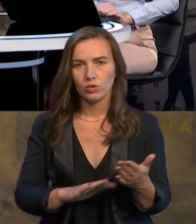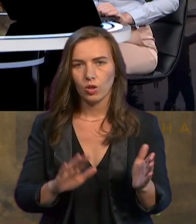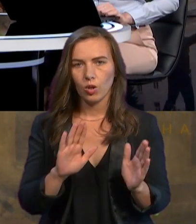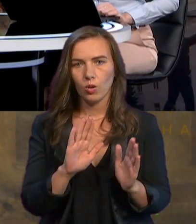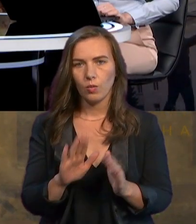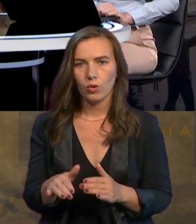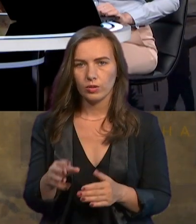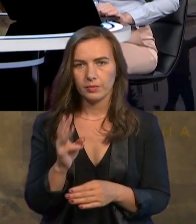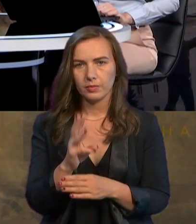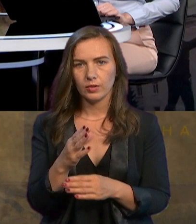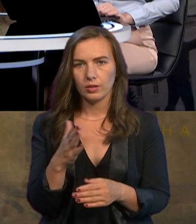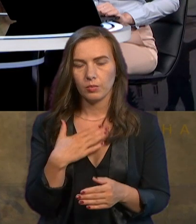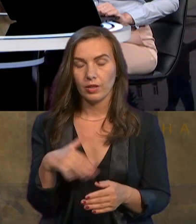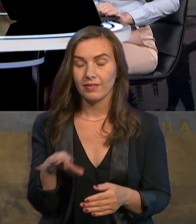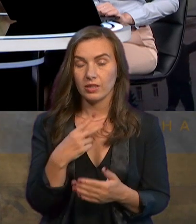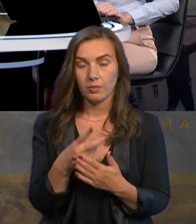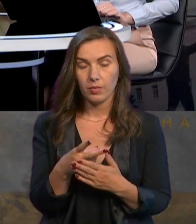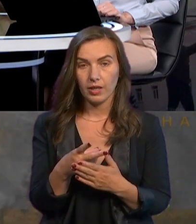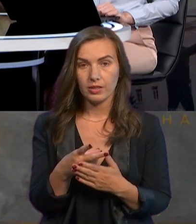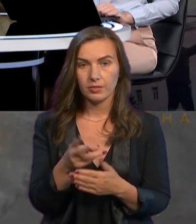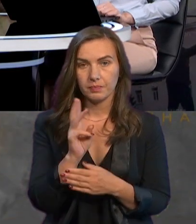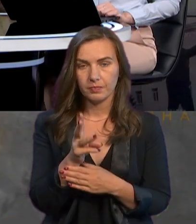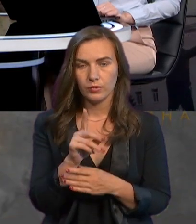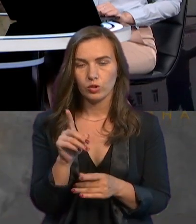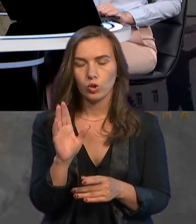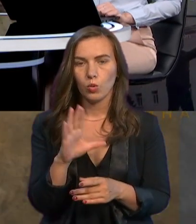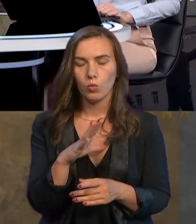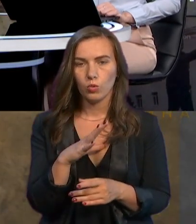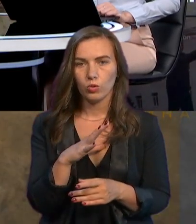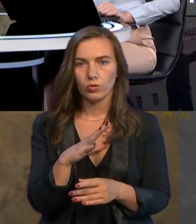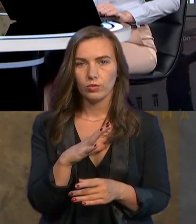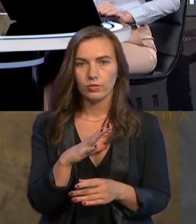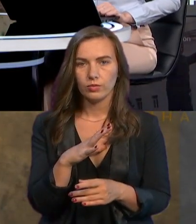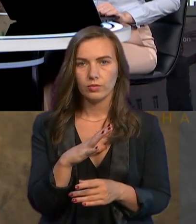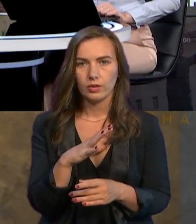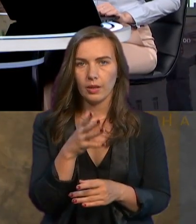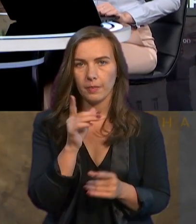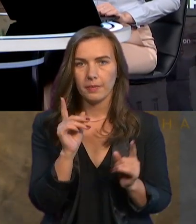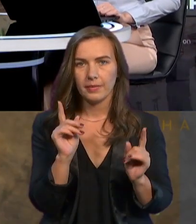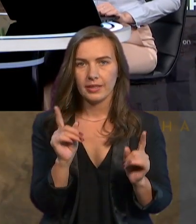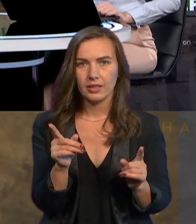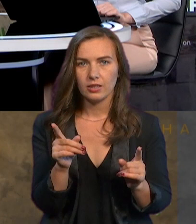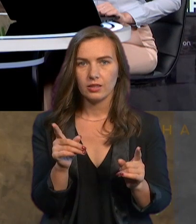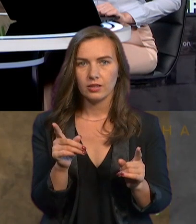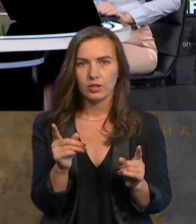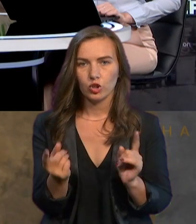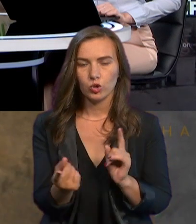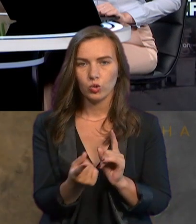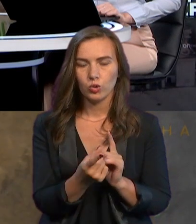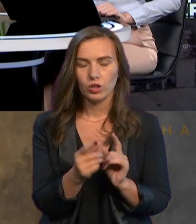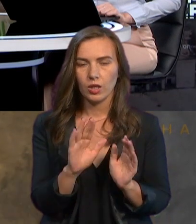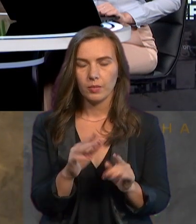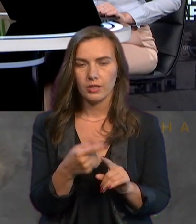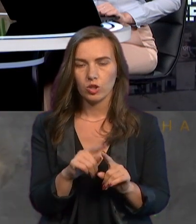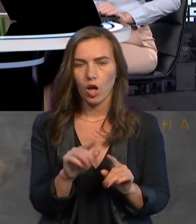тобто ми всі бачили трансляцію цього поєдинку, так що було під час сутички і після неї, а